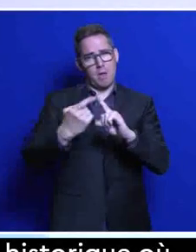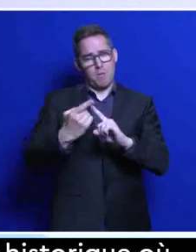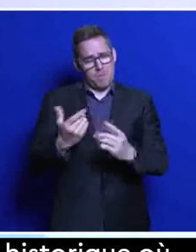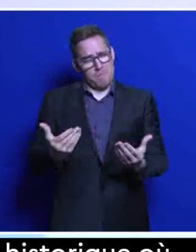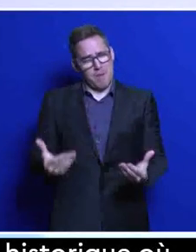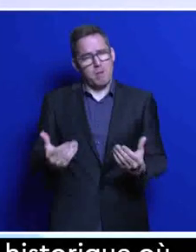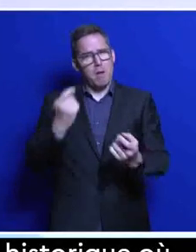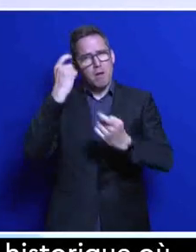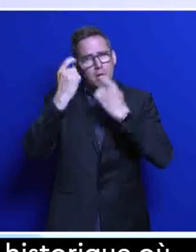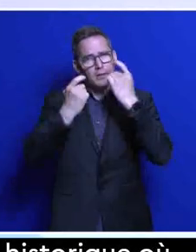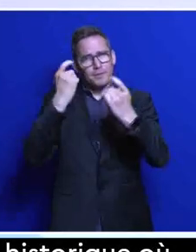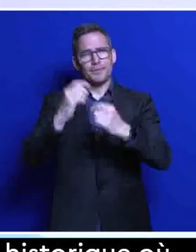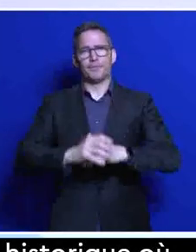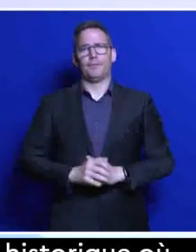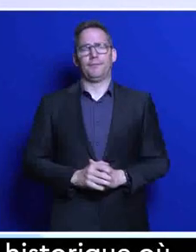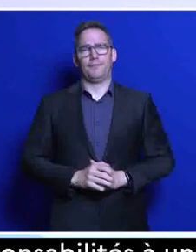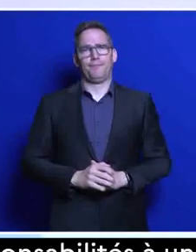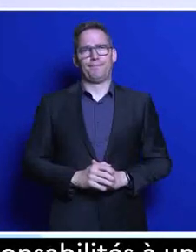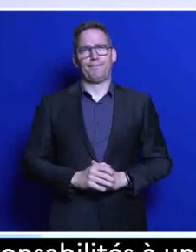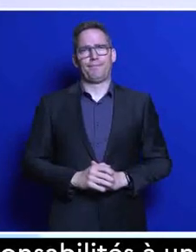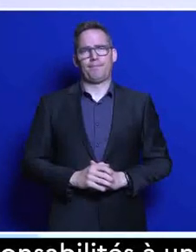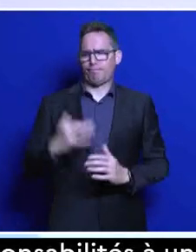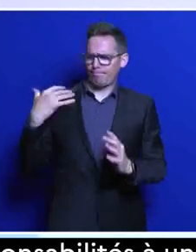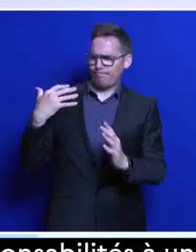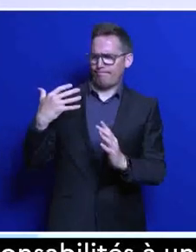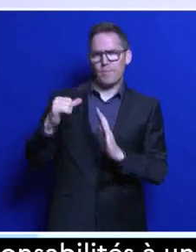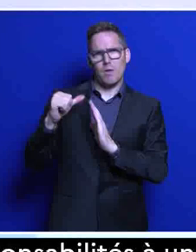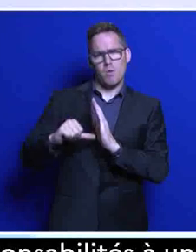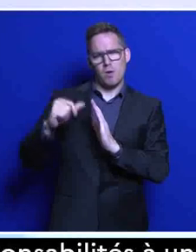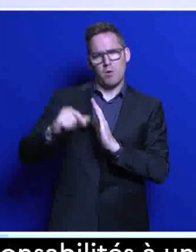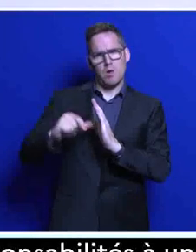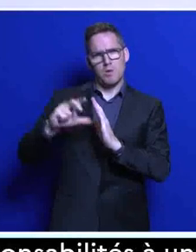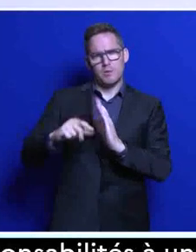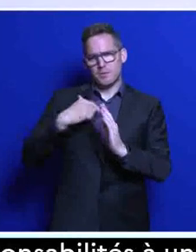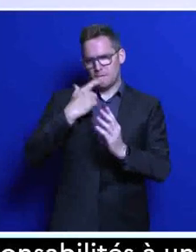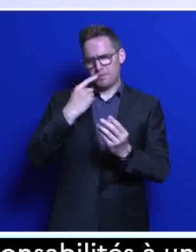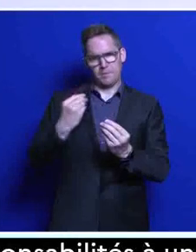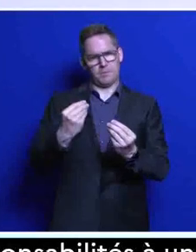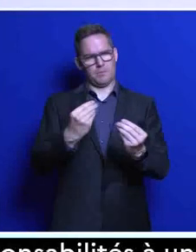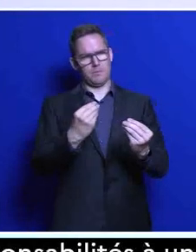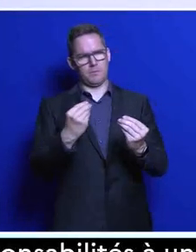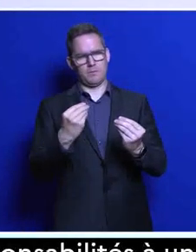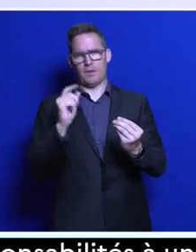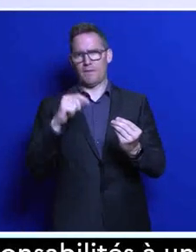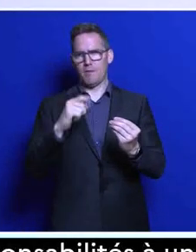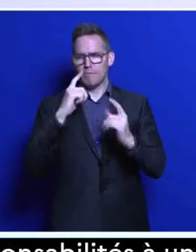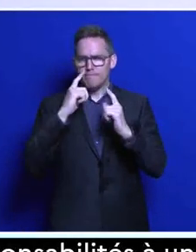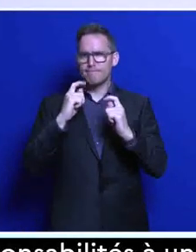Nous assistons depuis quelques mois à deux changements décisifs dont nous devons prendre toute la mesure.